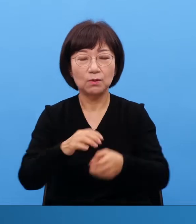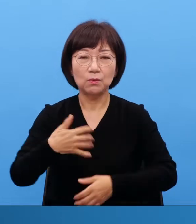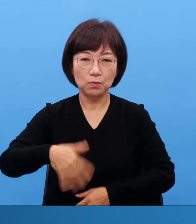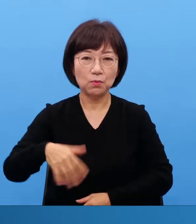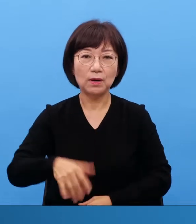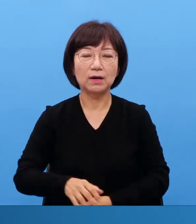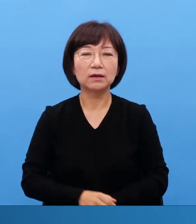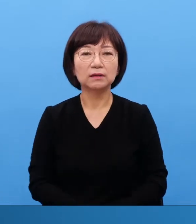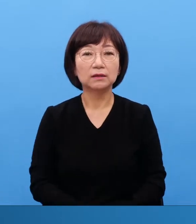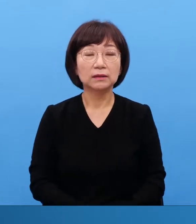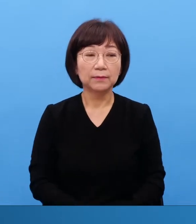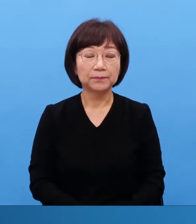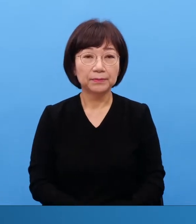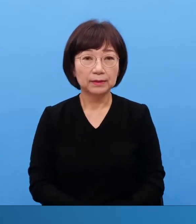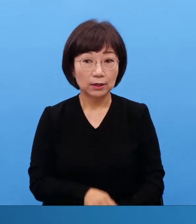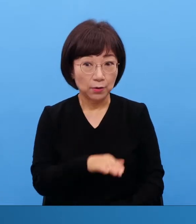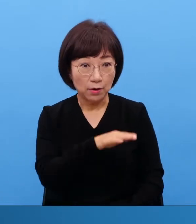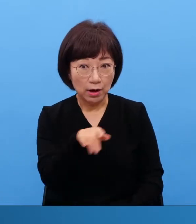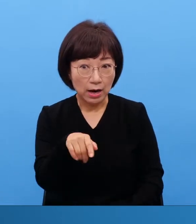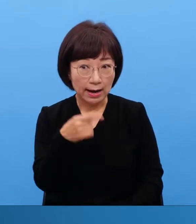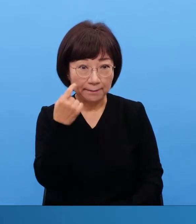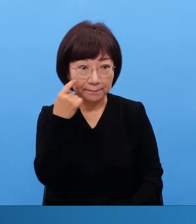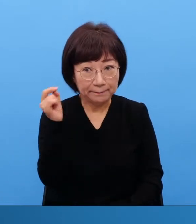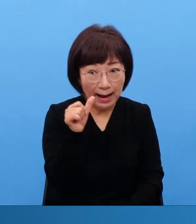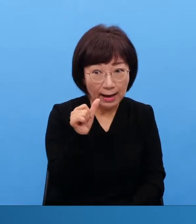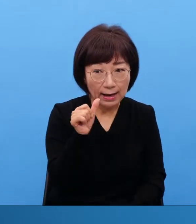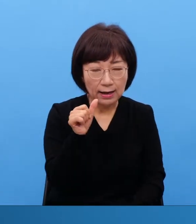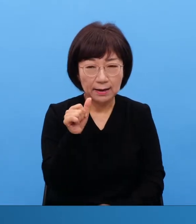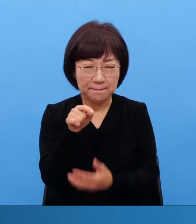이기는데 눈치도 못 채우는거죠